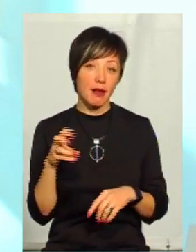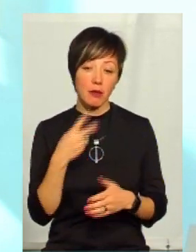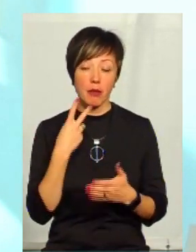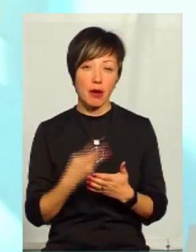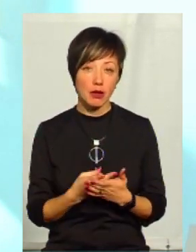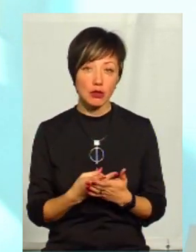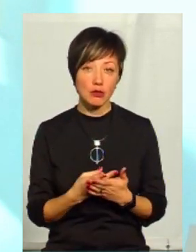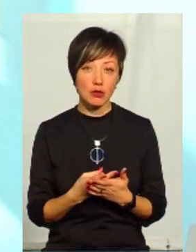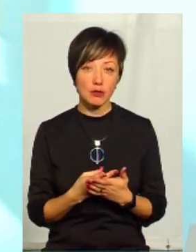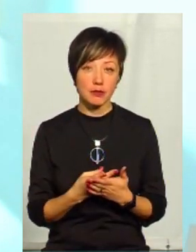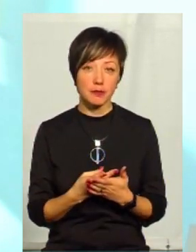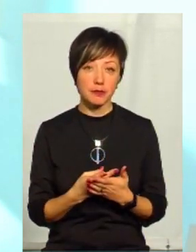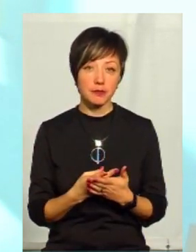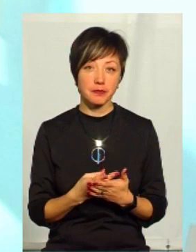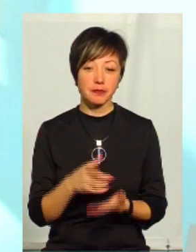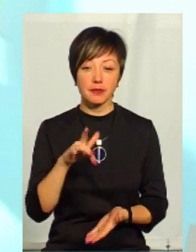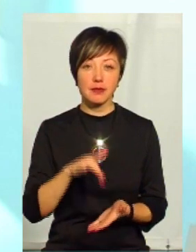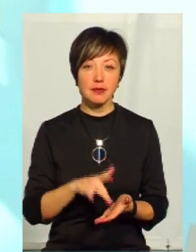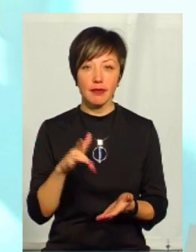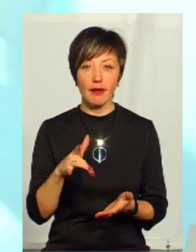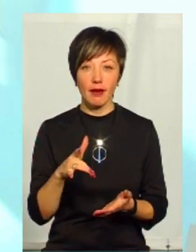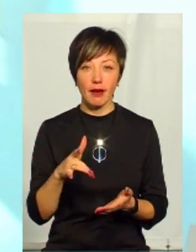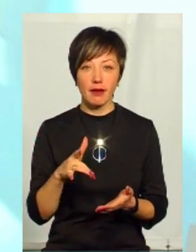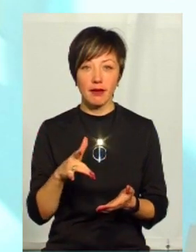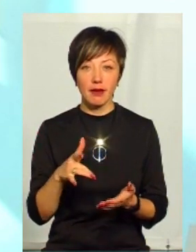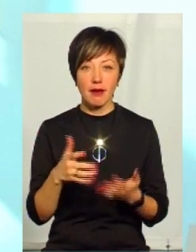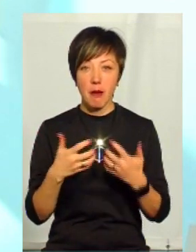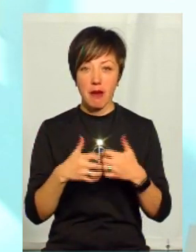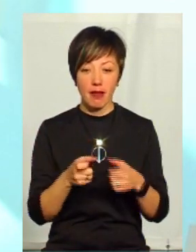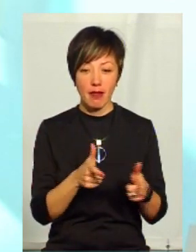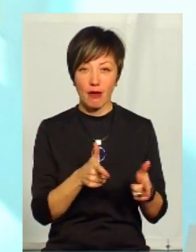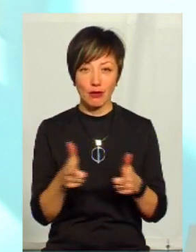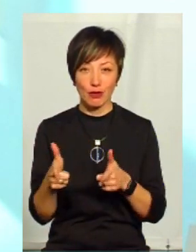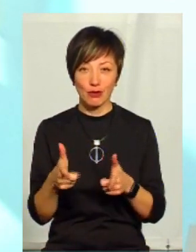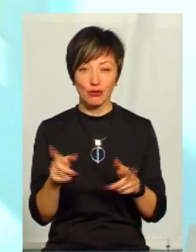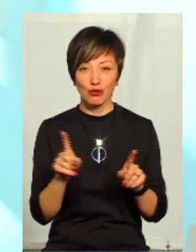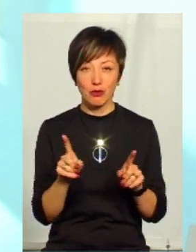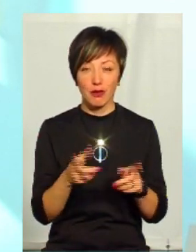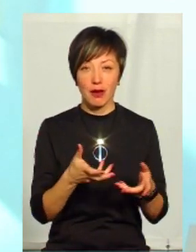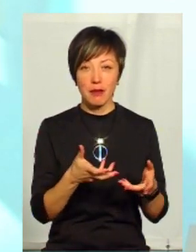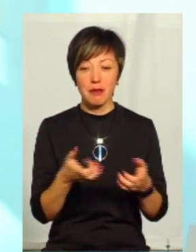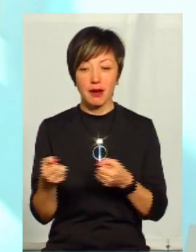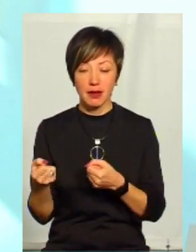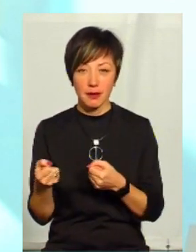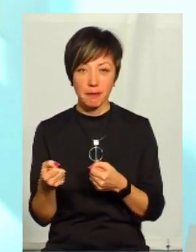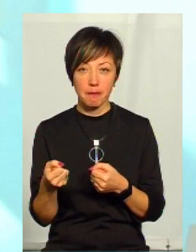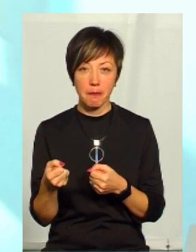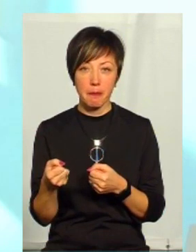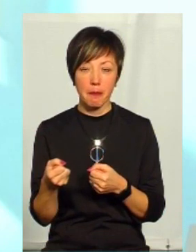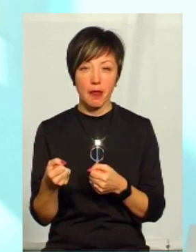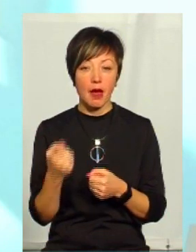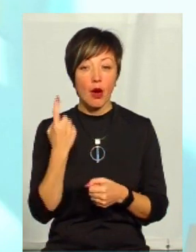як ми бачимо, центральний апарат, він не повністю сам готовий для того, щоб прийняти. Одне діло, коли